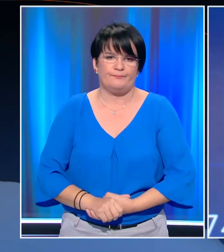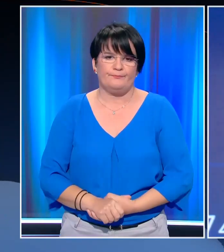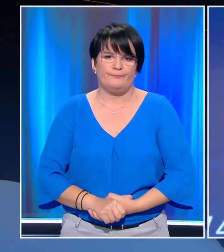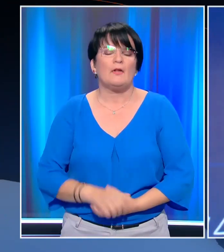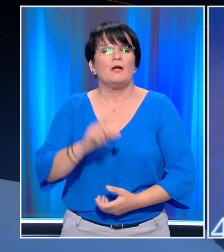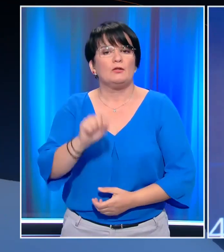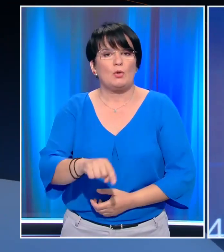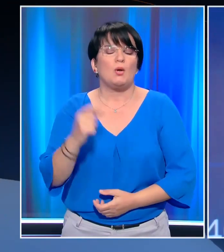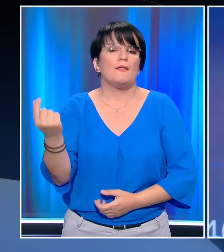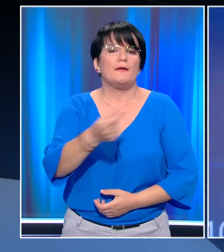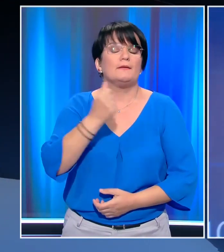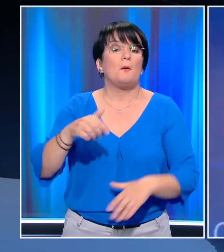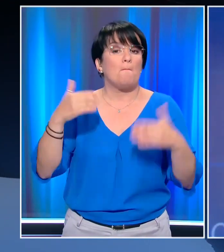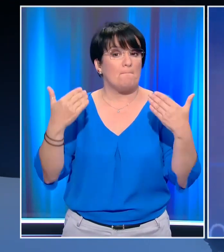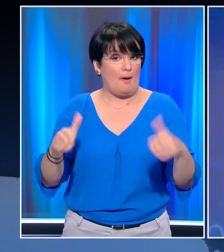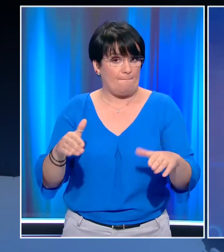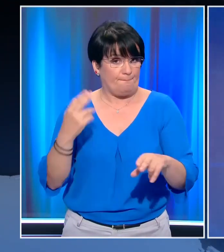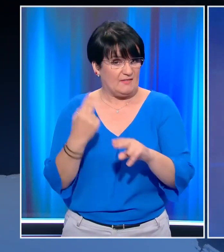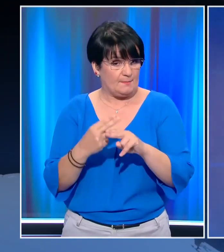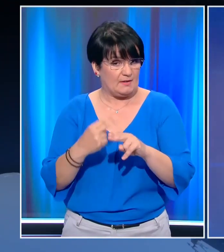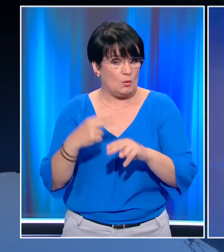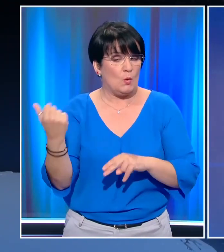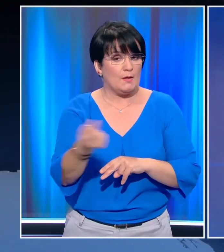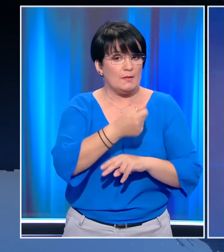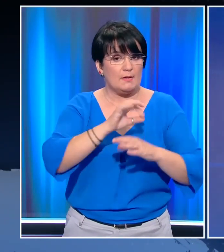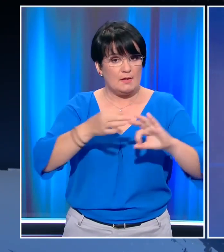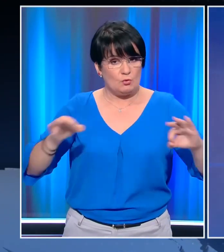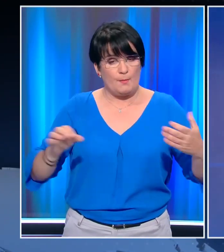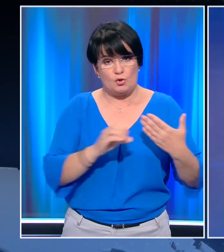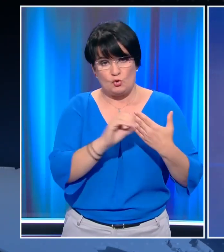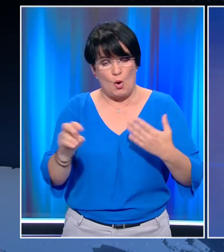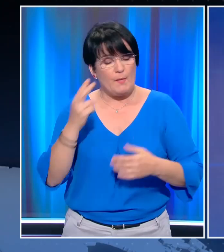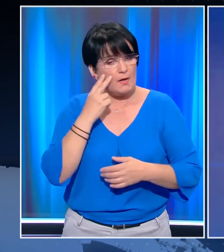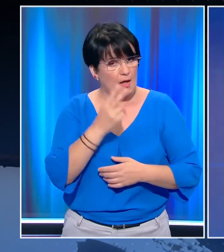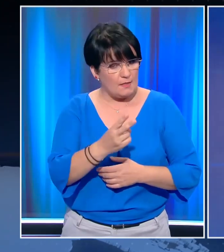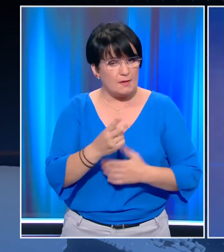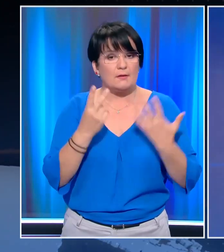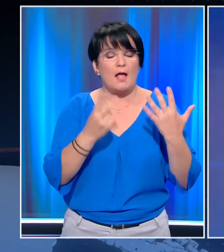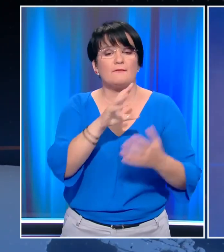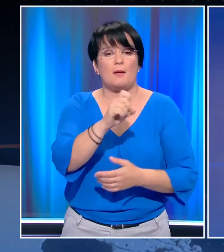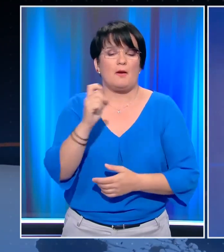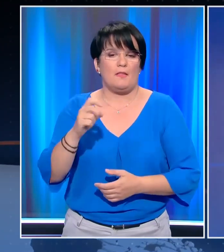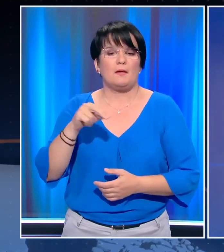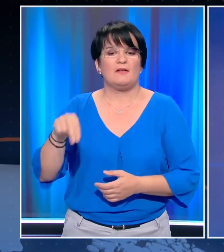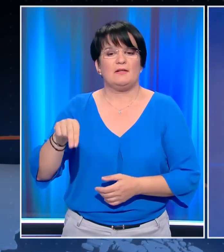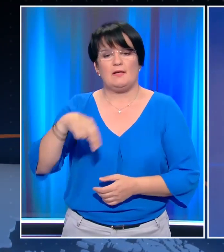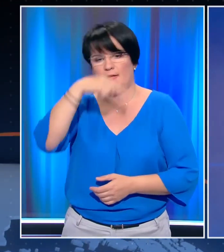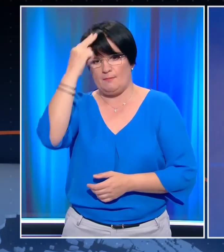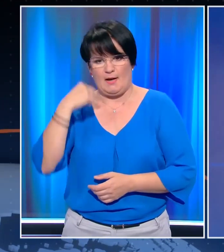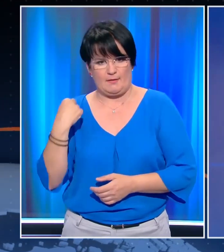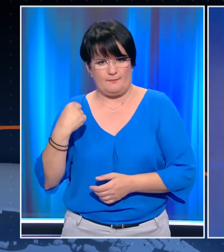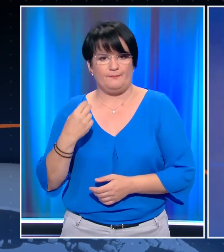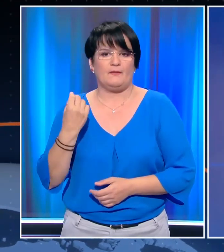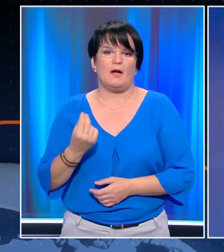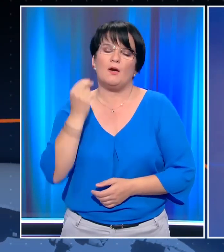Στο σημείο αυτό το δελτίο μας ολοκληρώθηκε. Όλη η επικαιρότητα αναλυτικά στο κεντρικό δελτίο ειδήσεων του Open στις 7 παρα 10 με τη Νίκη